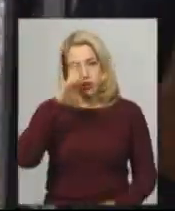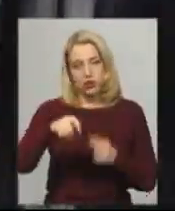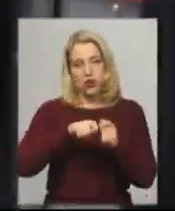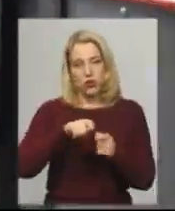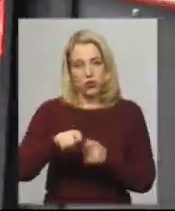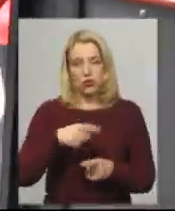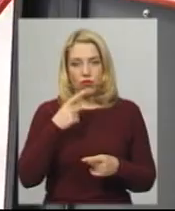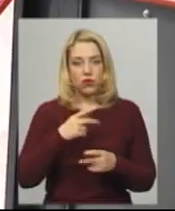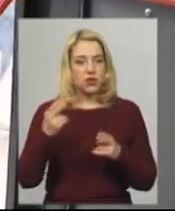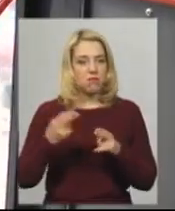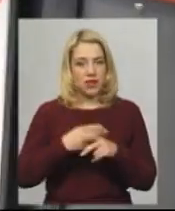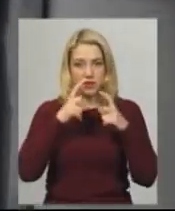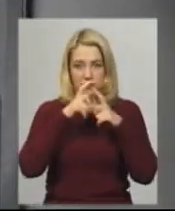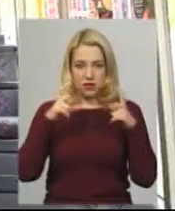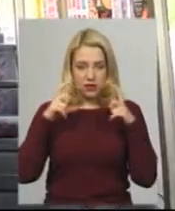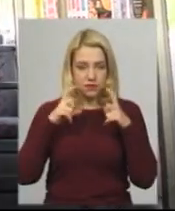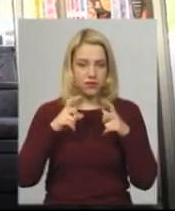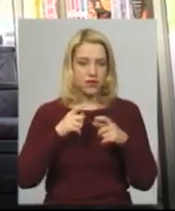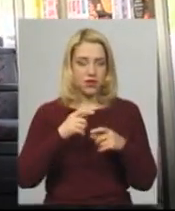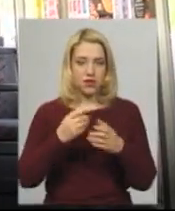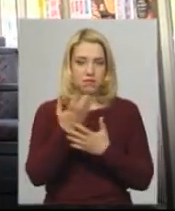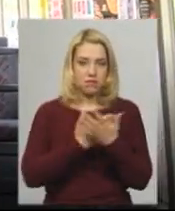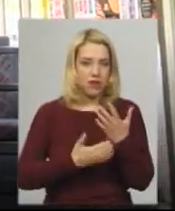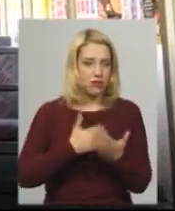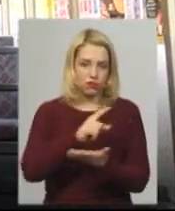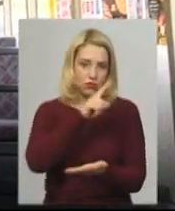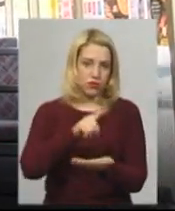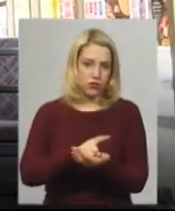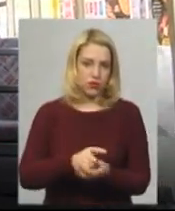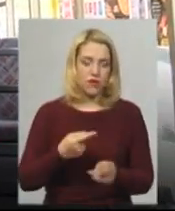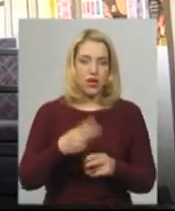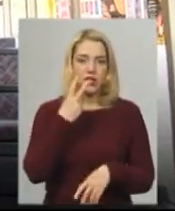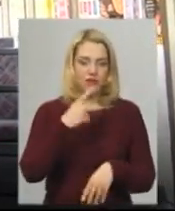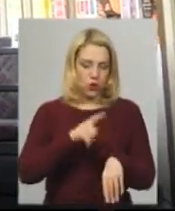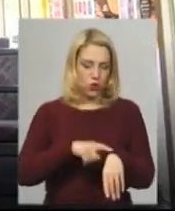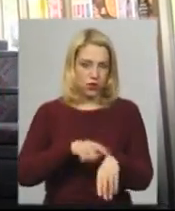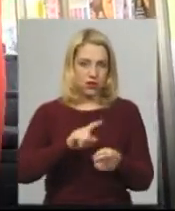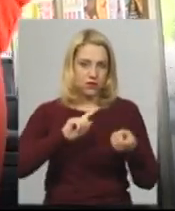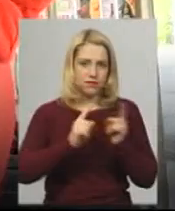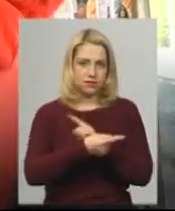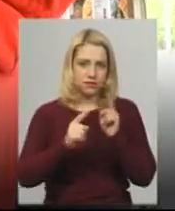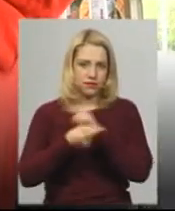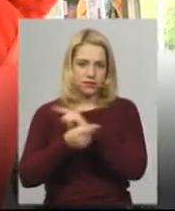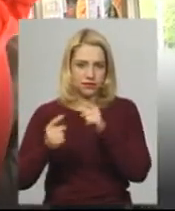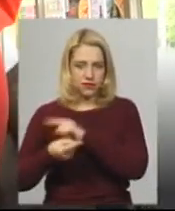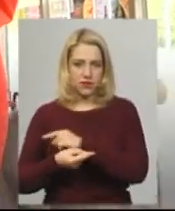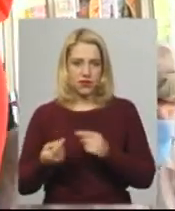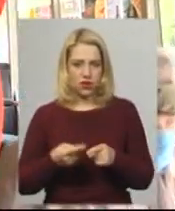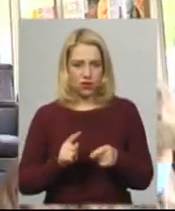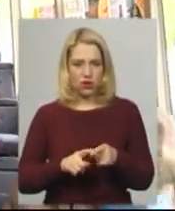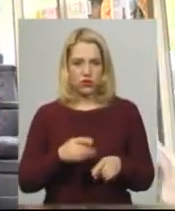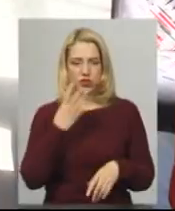індивідуального захисту на маршрут не виходить. В рукавицях, масках і маскам ням кожніх дві години видали. Виходить, що в нашій начальці маски нам,